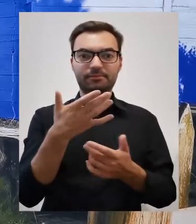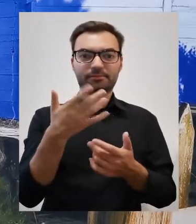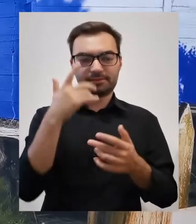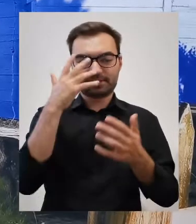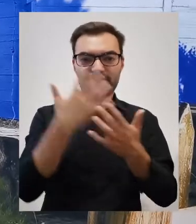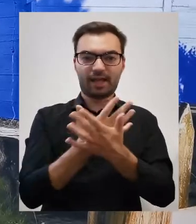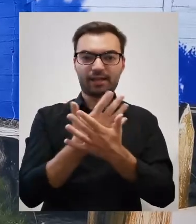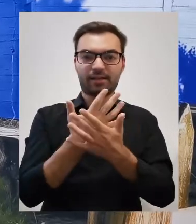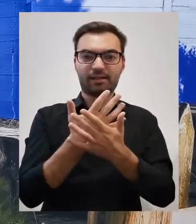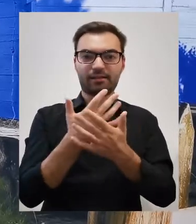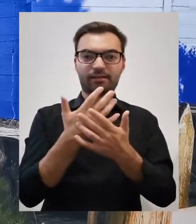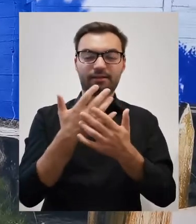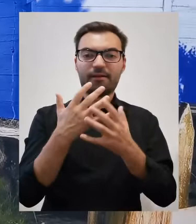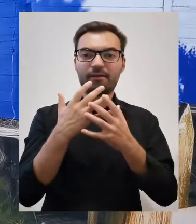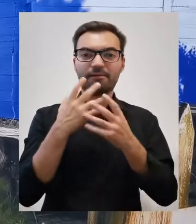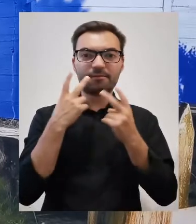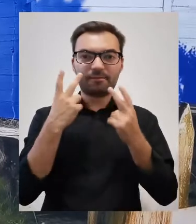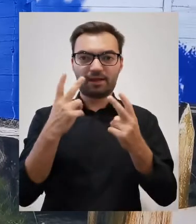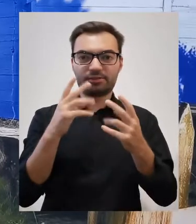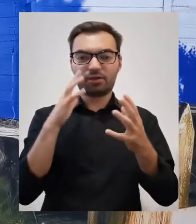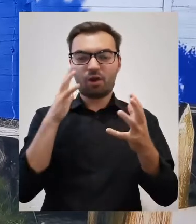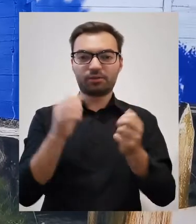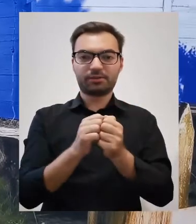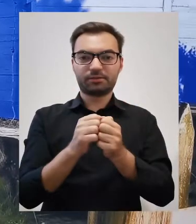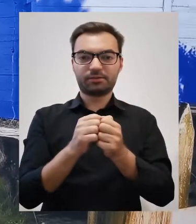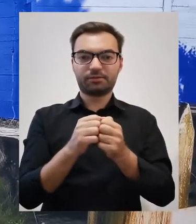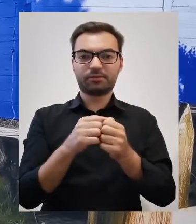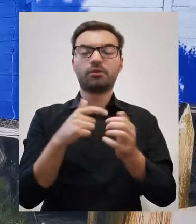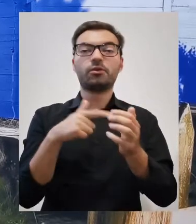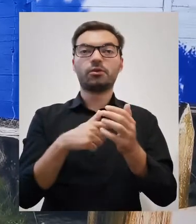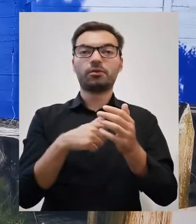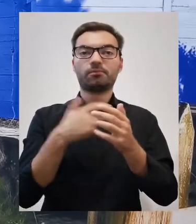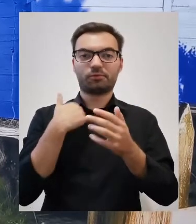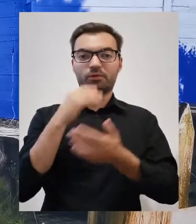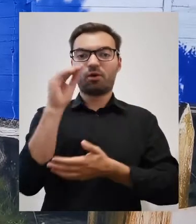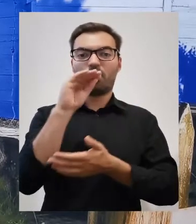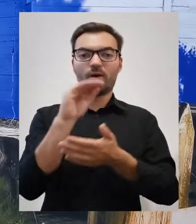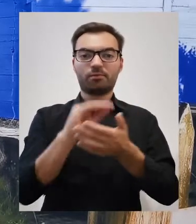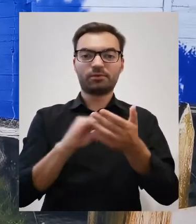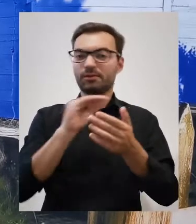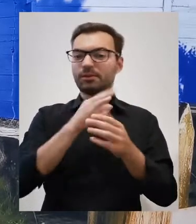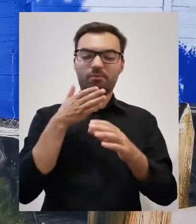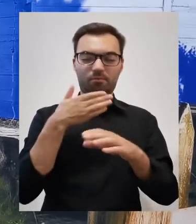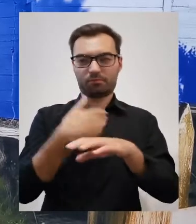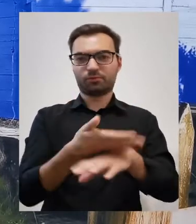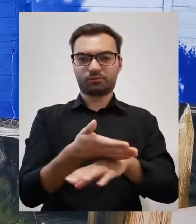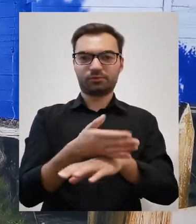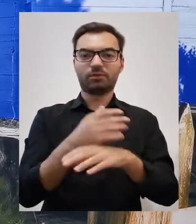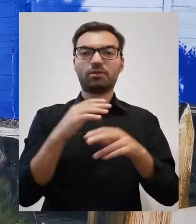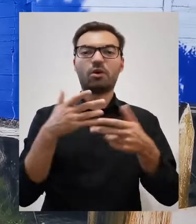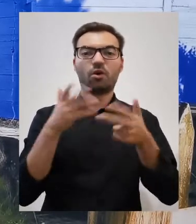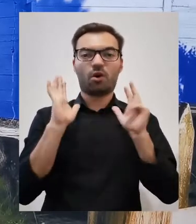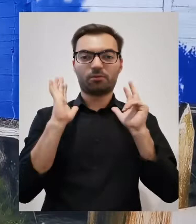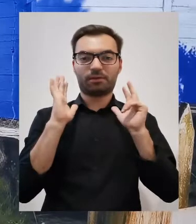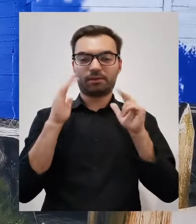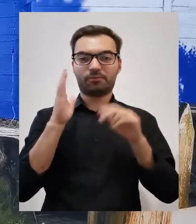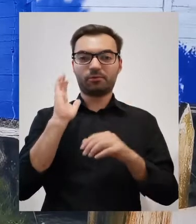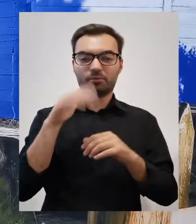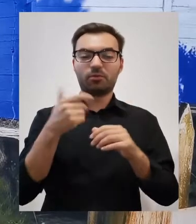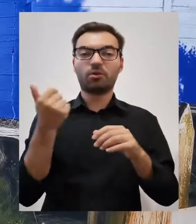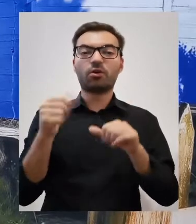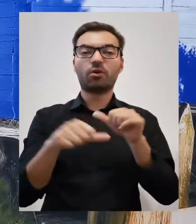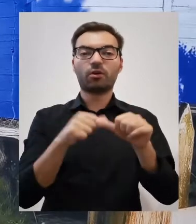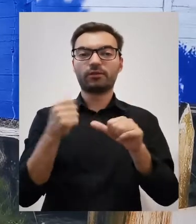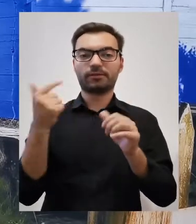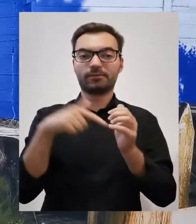na którym nagle dokonuje się niesamowitego odkrycia. To odkrycie zresztą opisane zostało jeszcze później, bo osiem lat